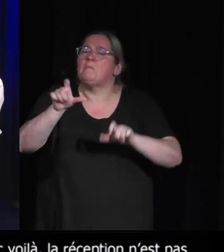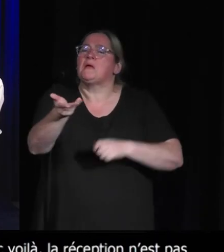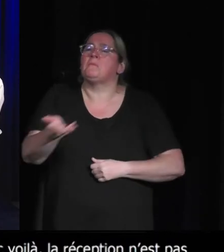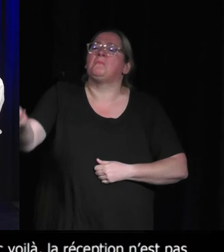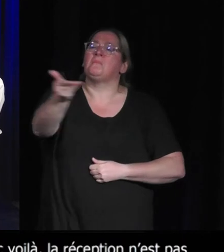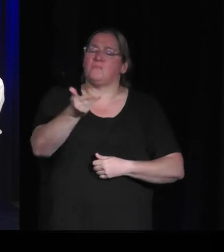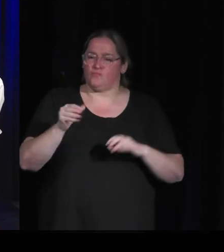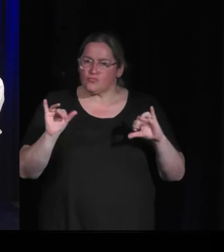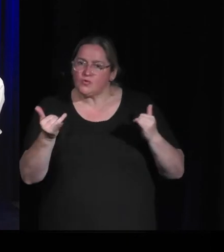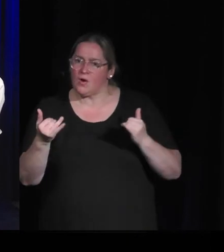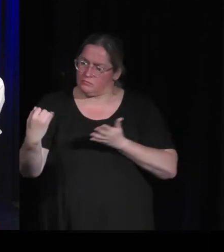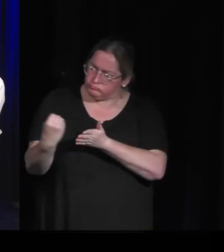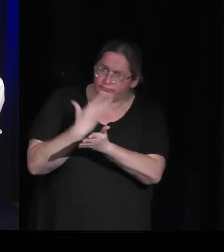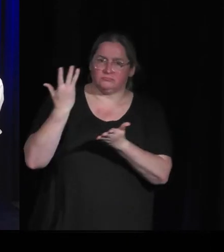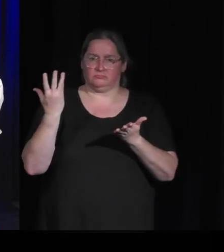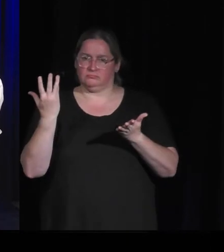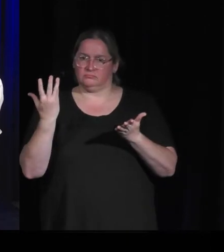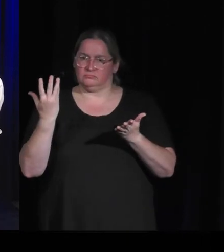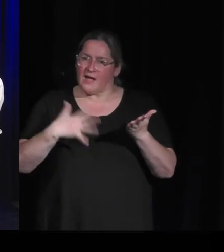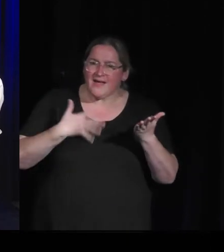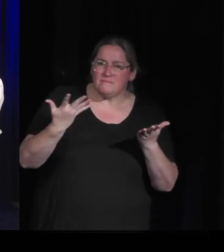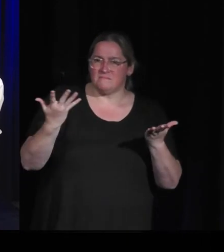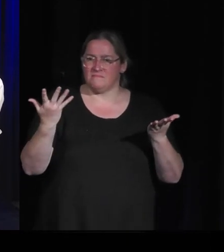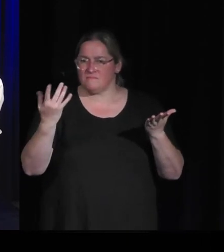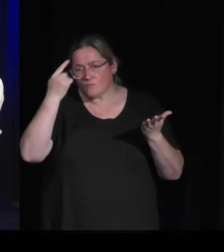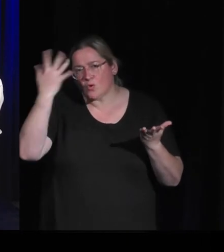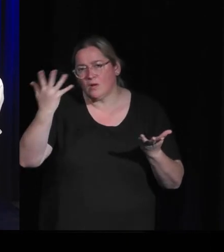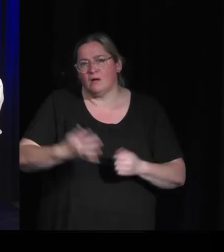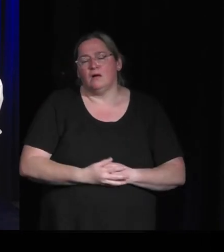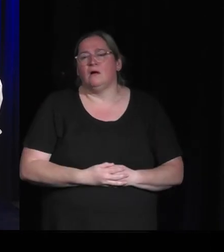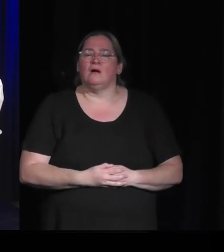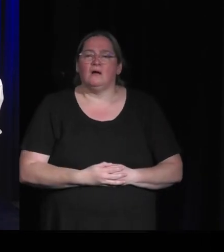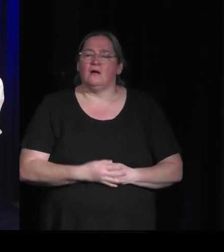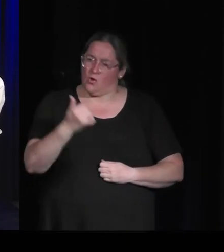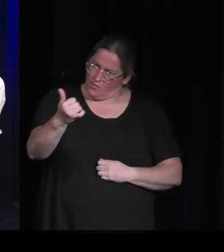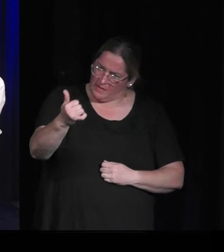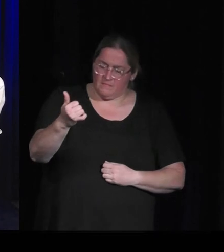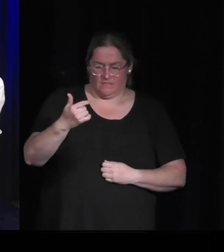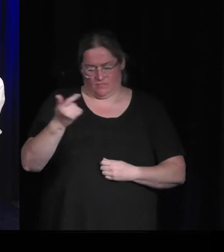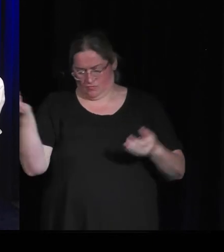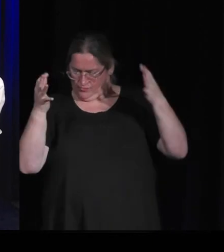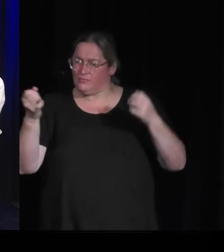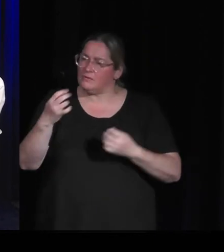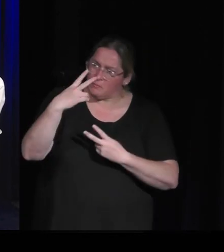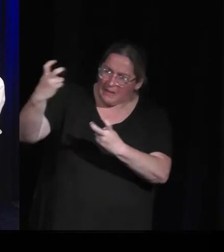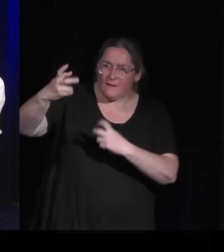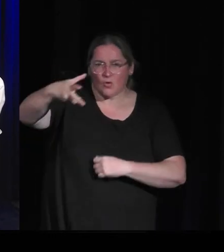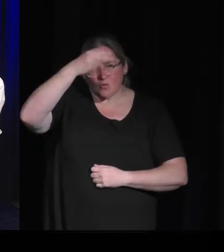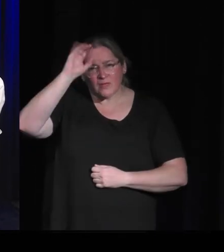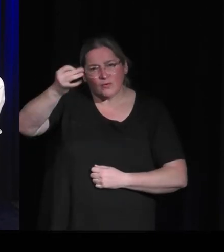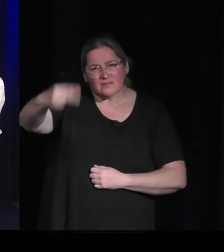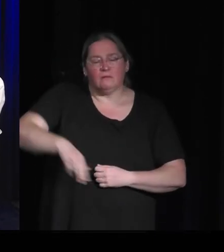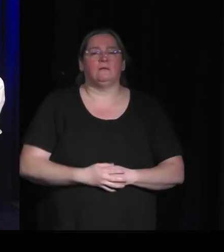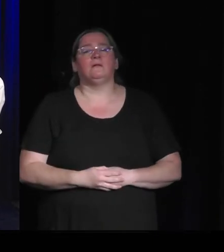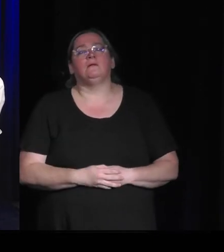joueurs, de joueuses où tu te dis finalement qu'ils ont compris ce dont voulais parler ? Oui,